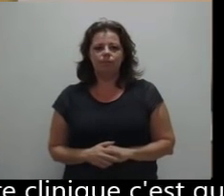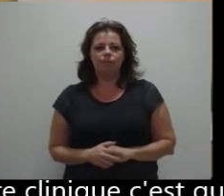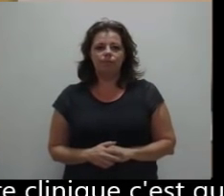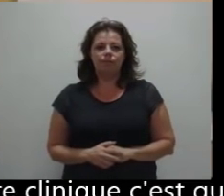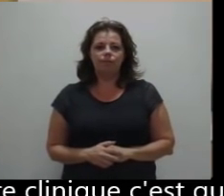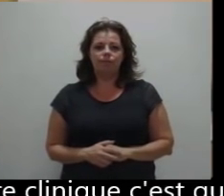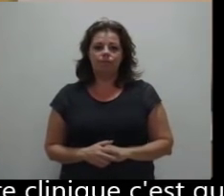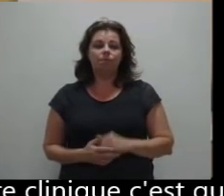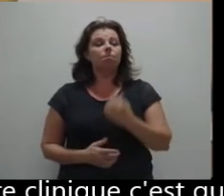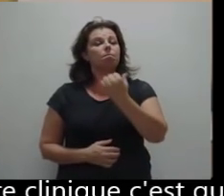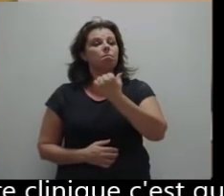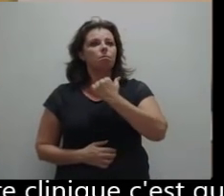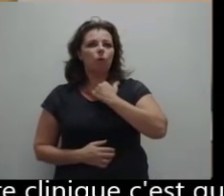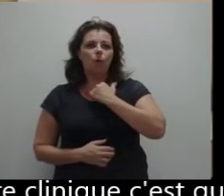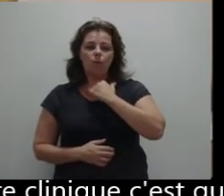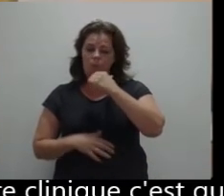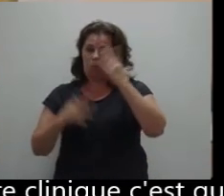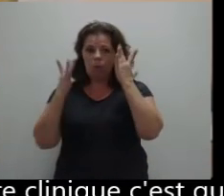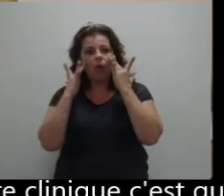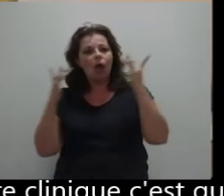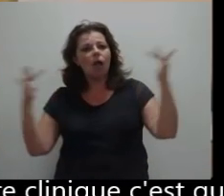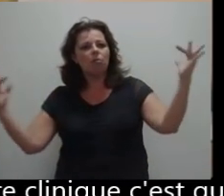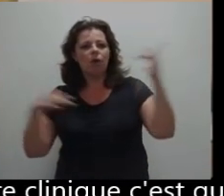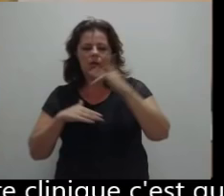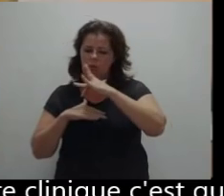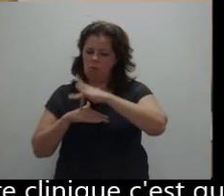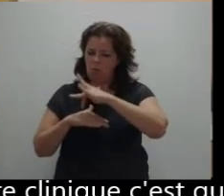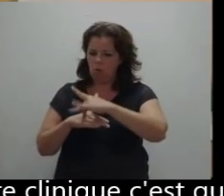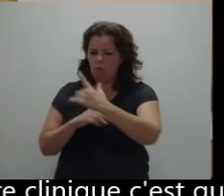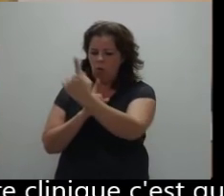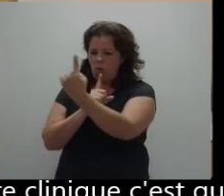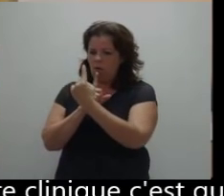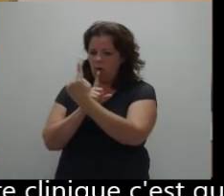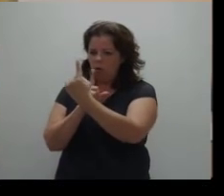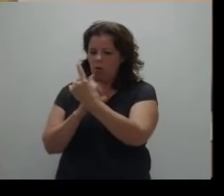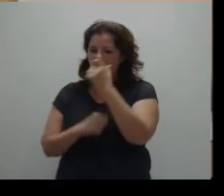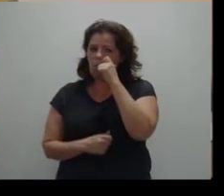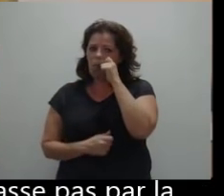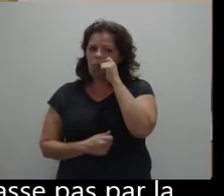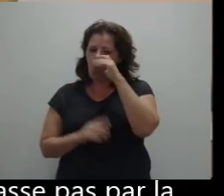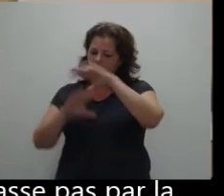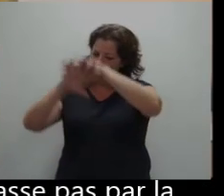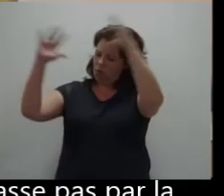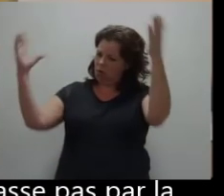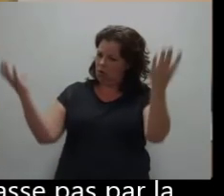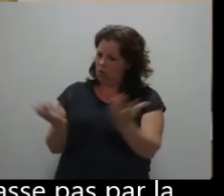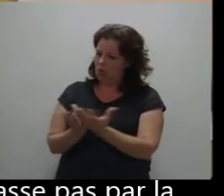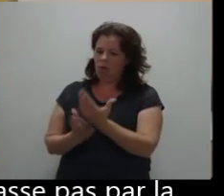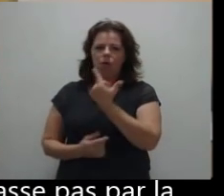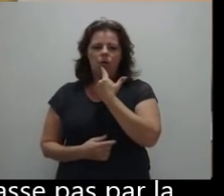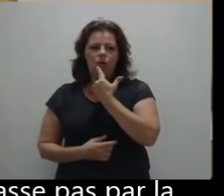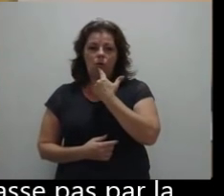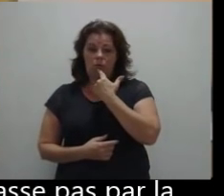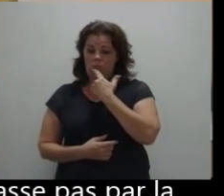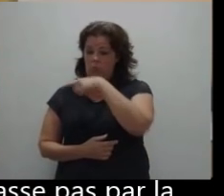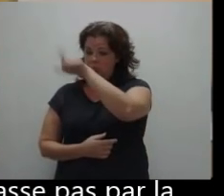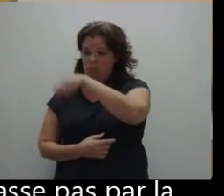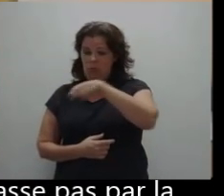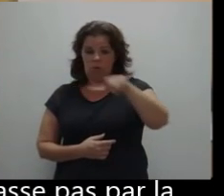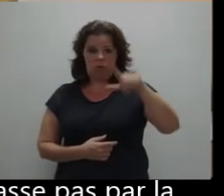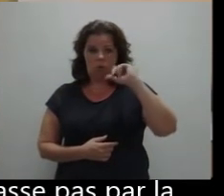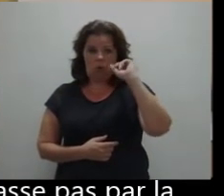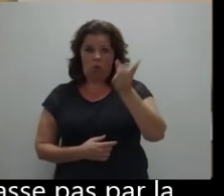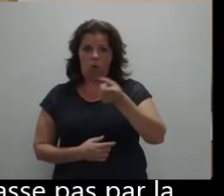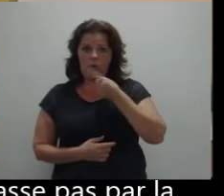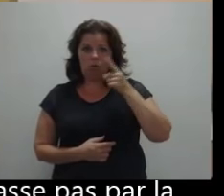bien, ce que m'a enseigné ma propre clinique, c'est que ces sujets parlent, entendent, même si